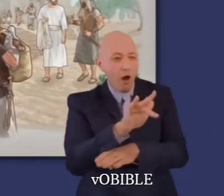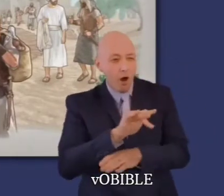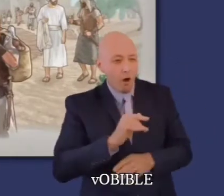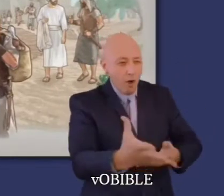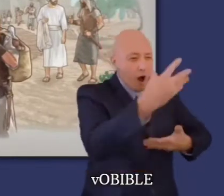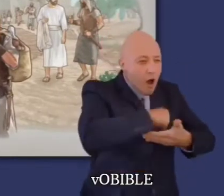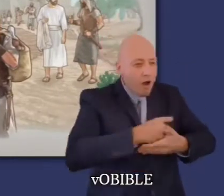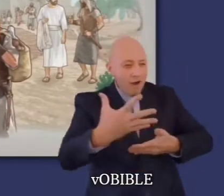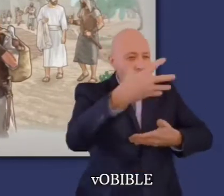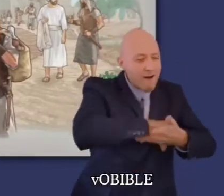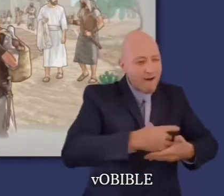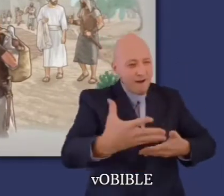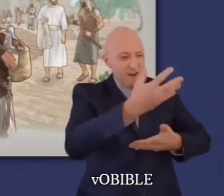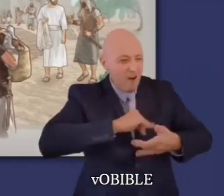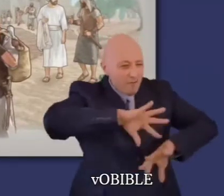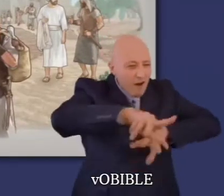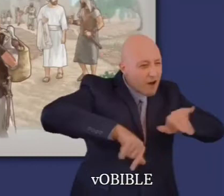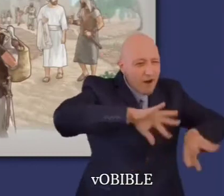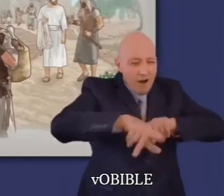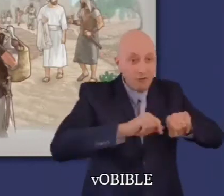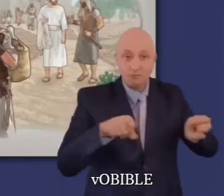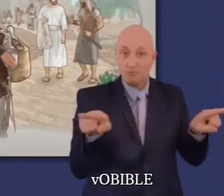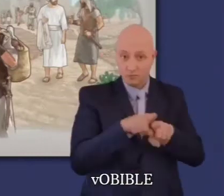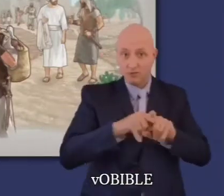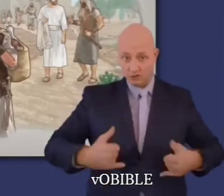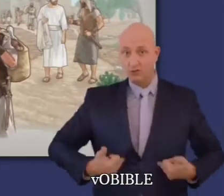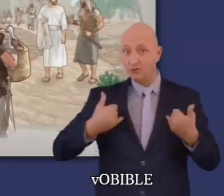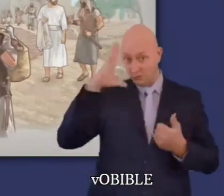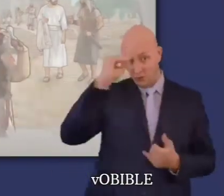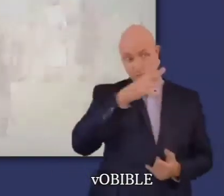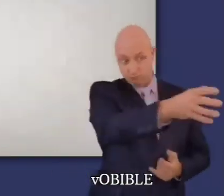Ils volent ces dieux et emmènent Jonathan pour qu'il leur serve de prêtres.